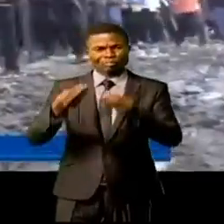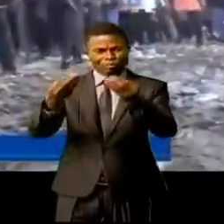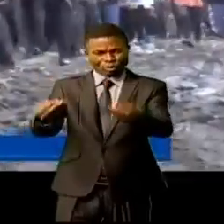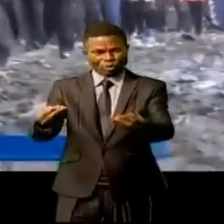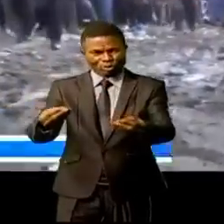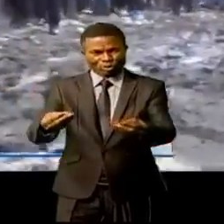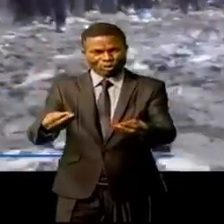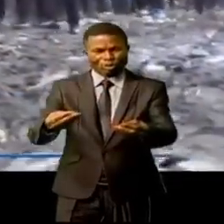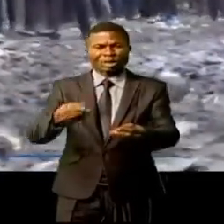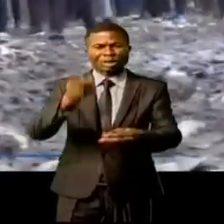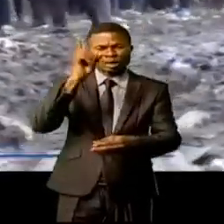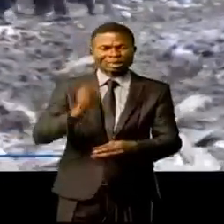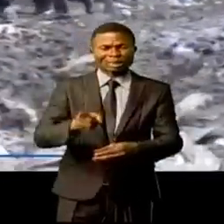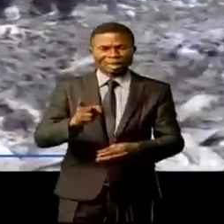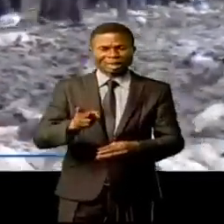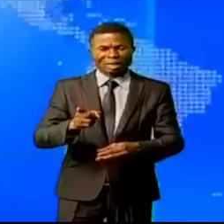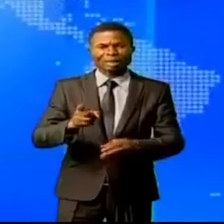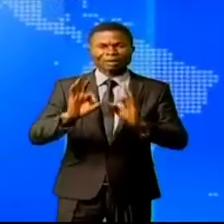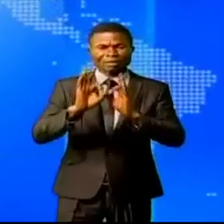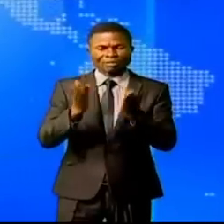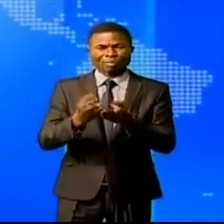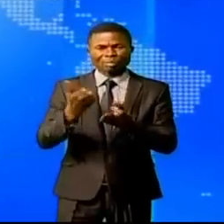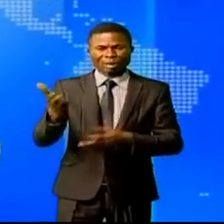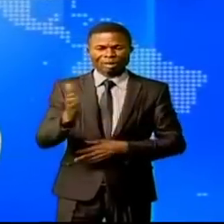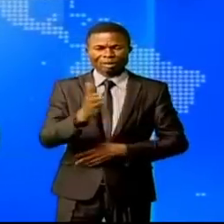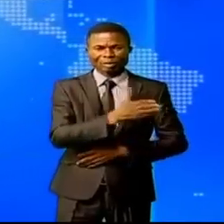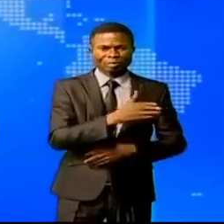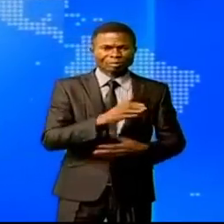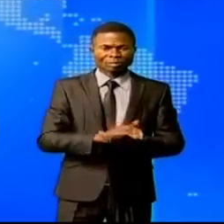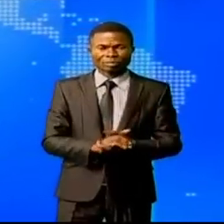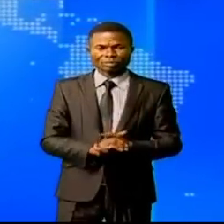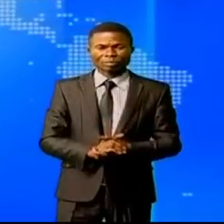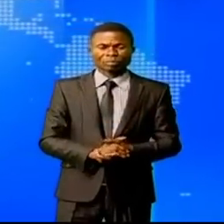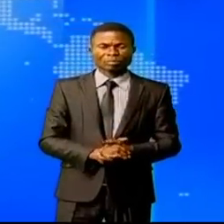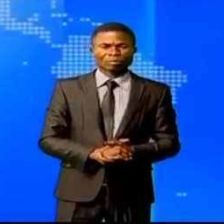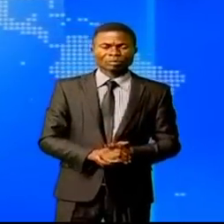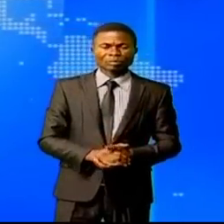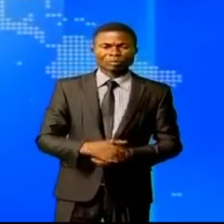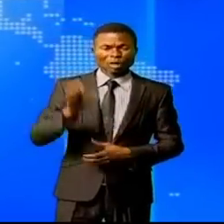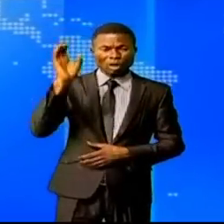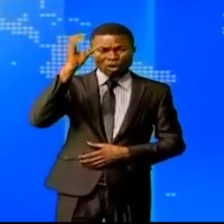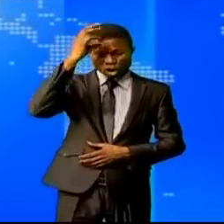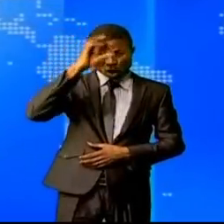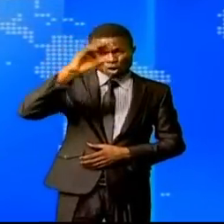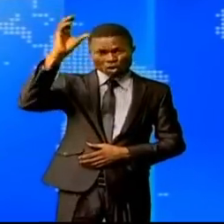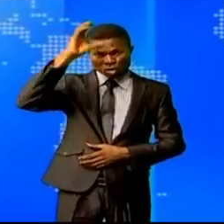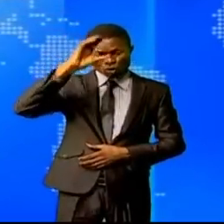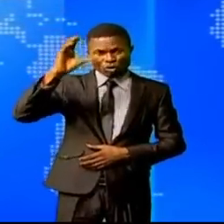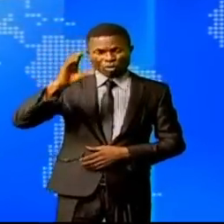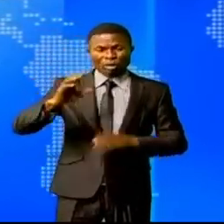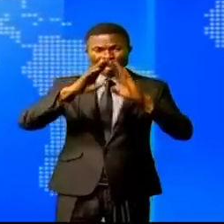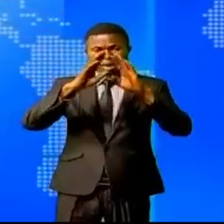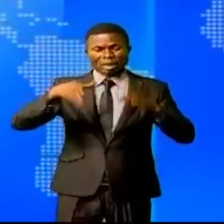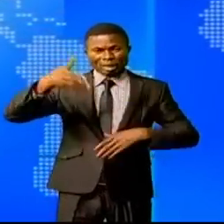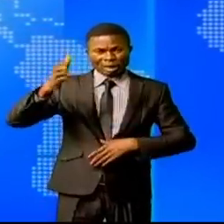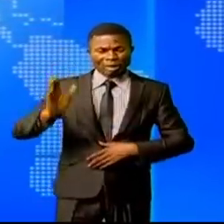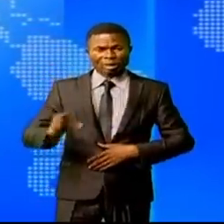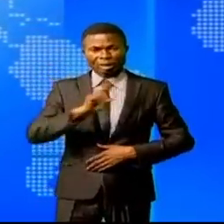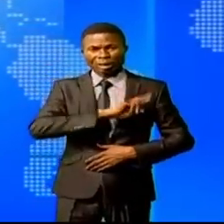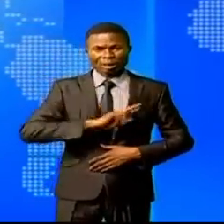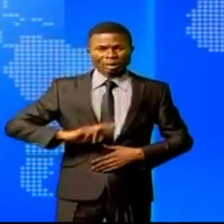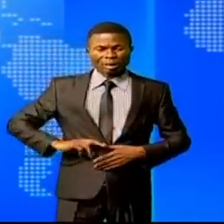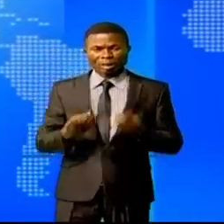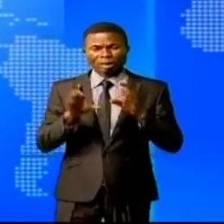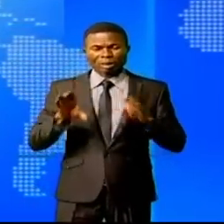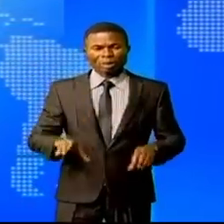à une centaine de foyers. Abidjan, pour terminer, les experts immobiliers de la République démocratique du